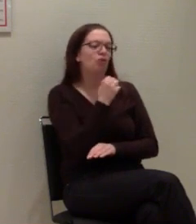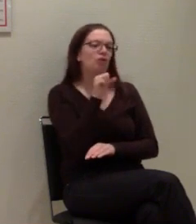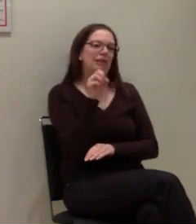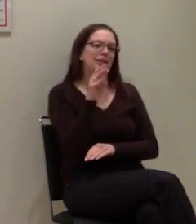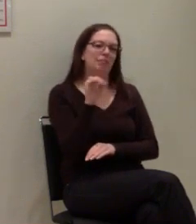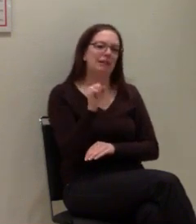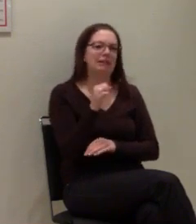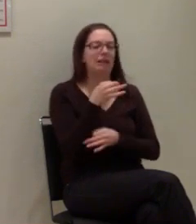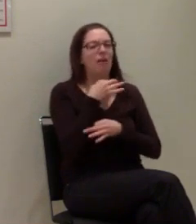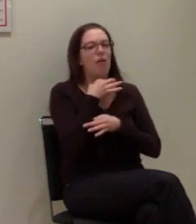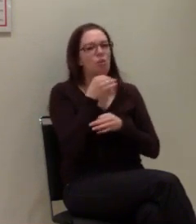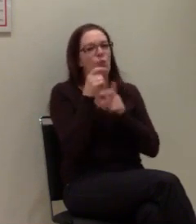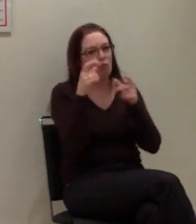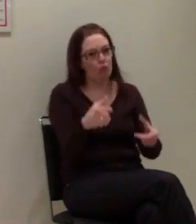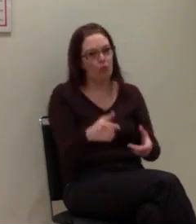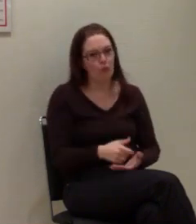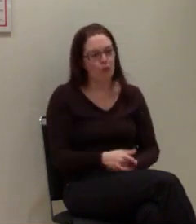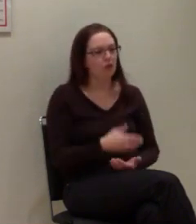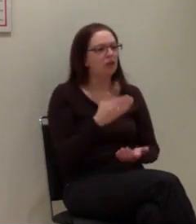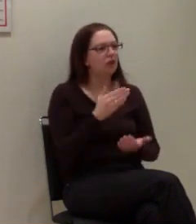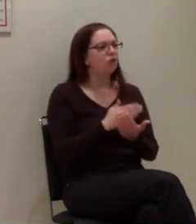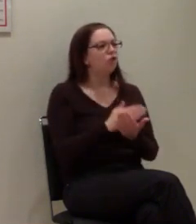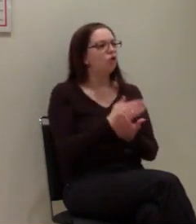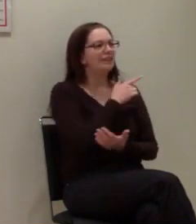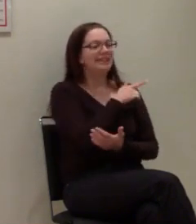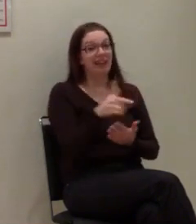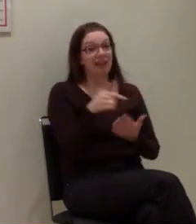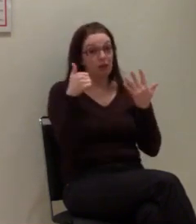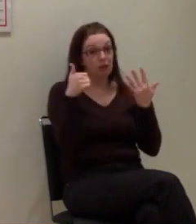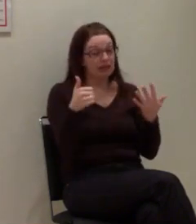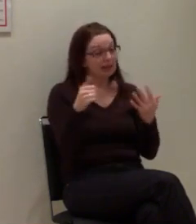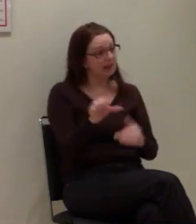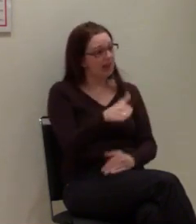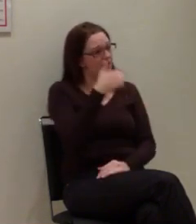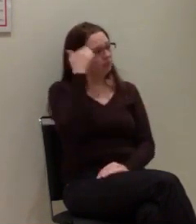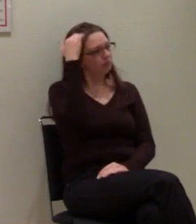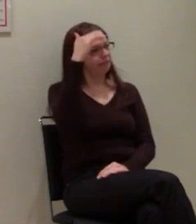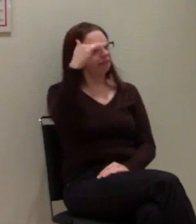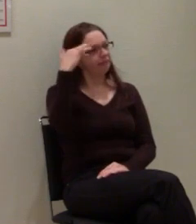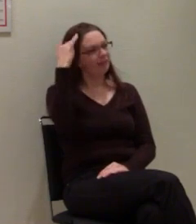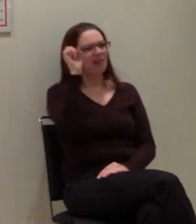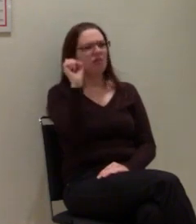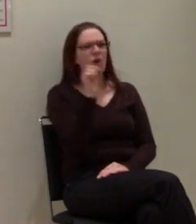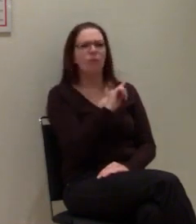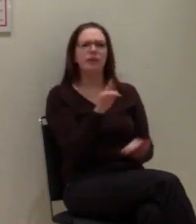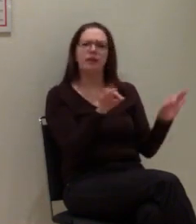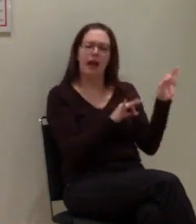die Möglichkeiten schon 2006 nachgedacht, den SMS-Notruf einzuführen.